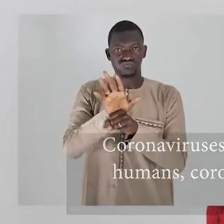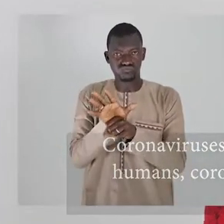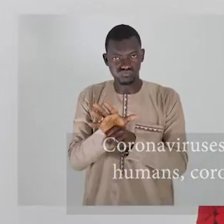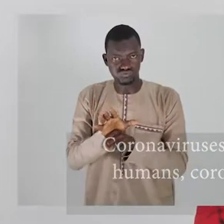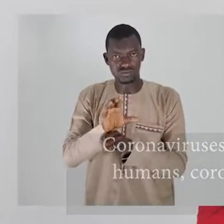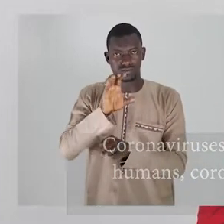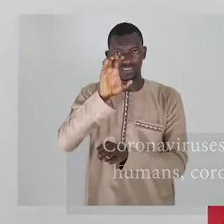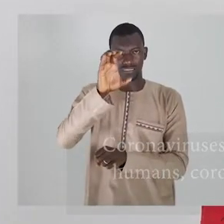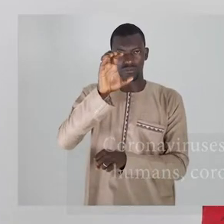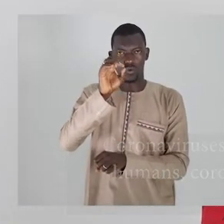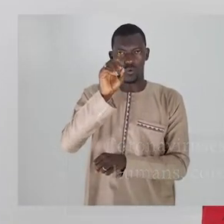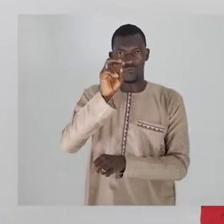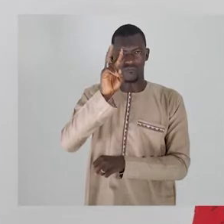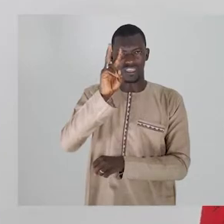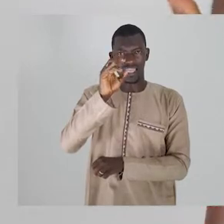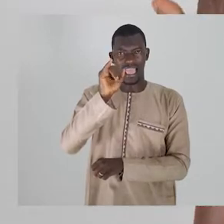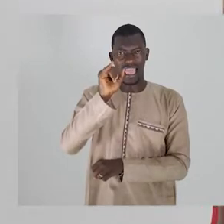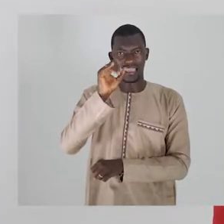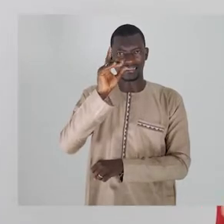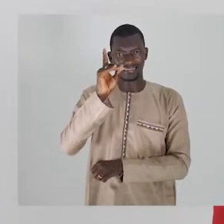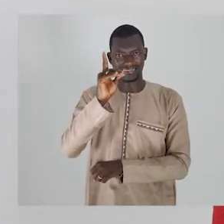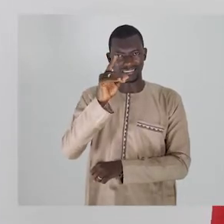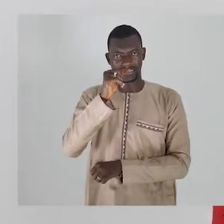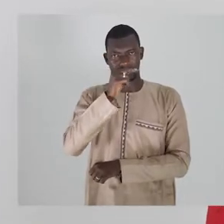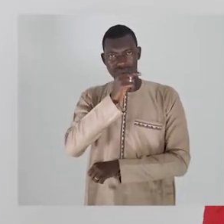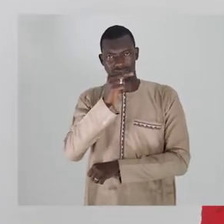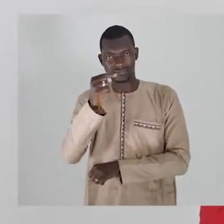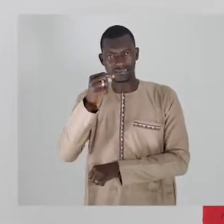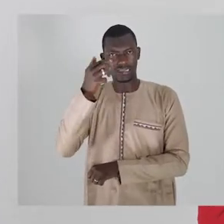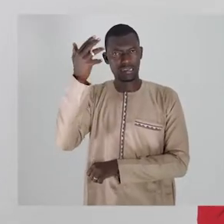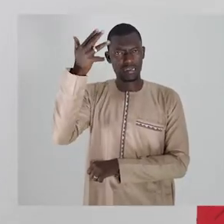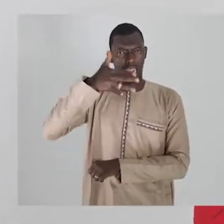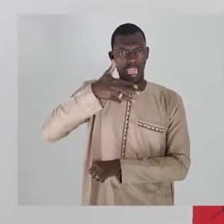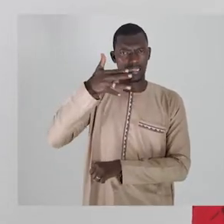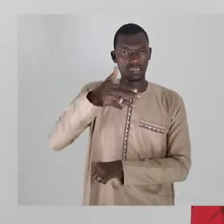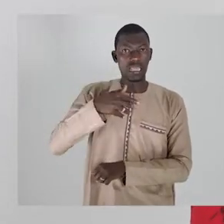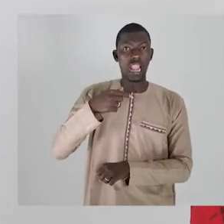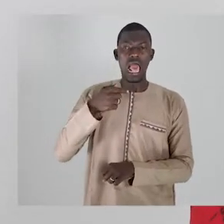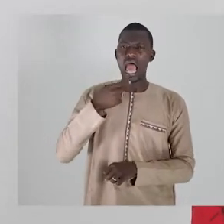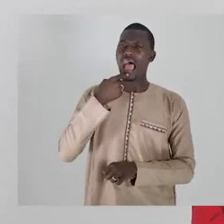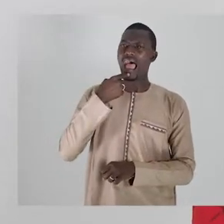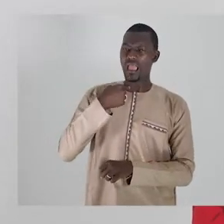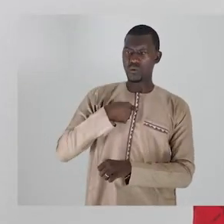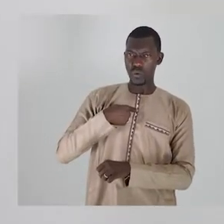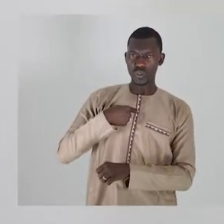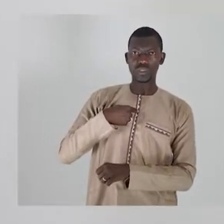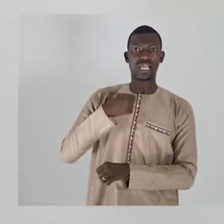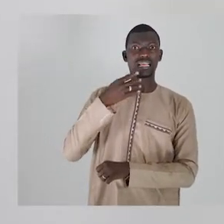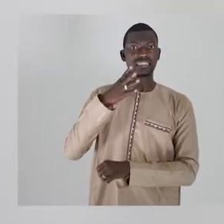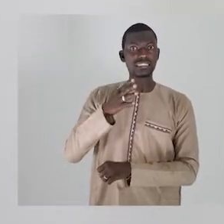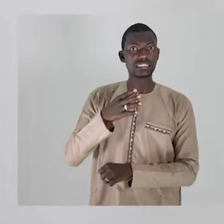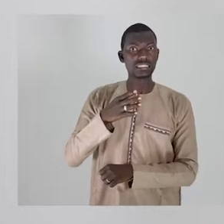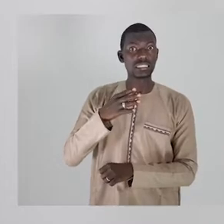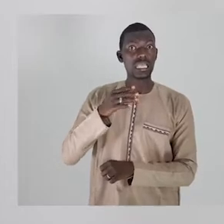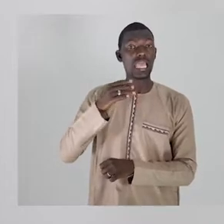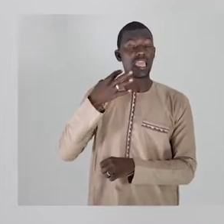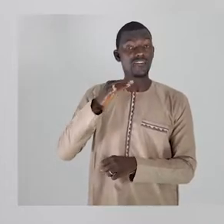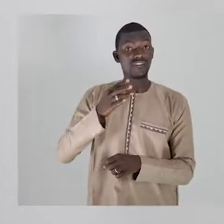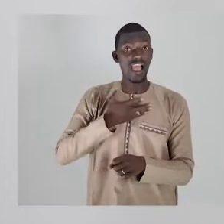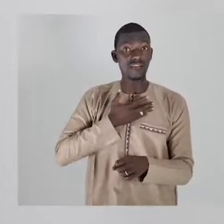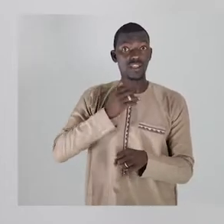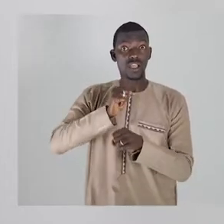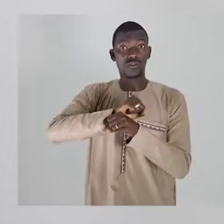kankone COVID-19. Ejanja mmati ubaja kasumutu kati coronavirus aube ket. Dolema Legen